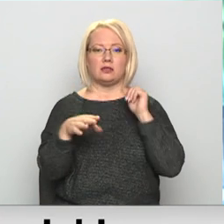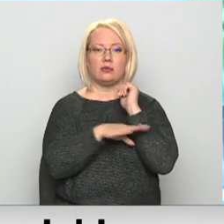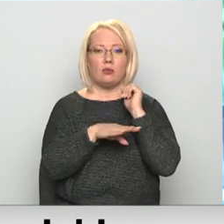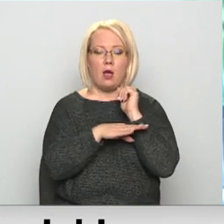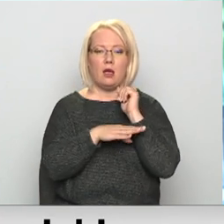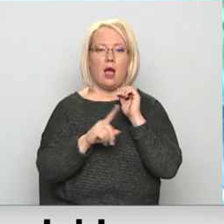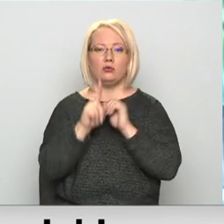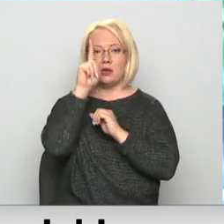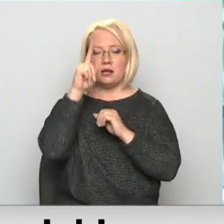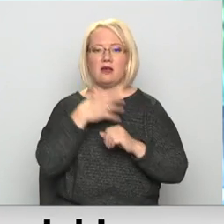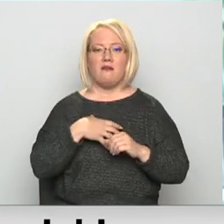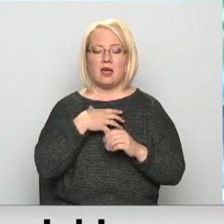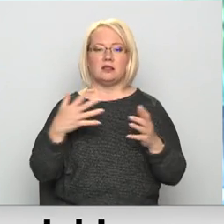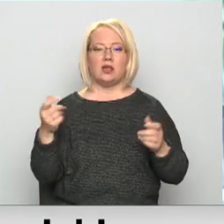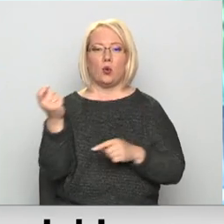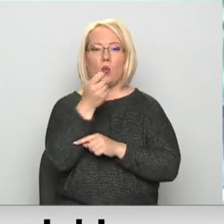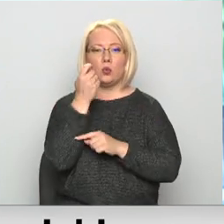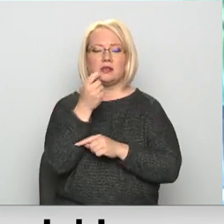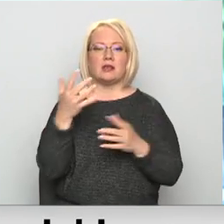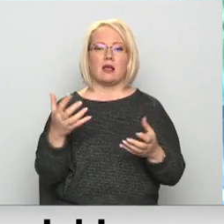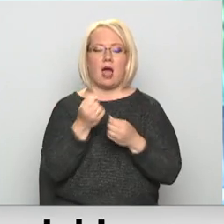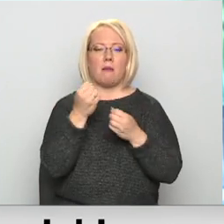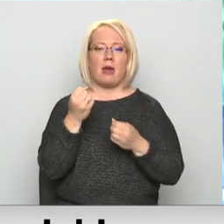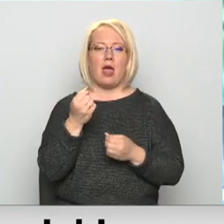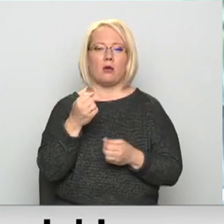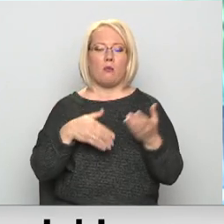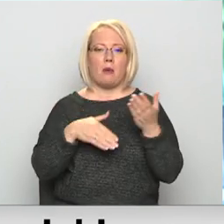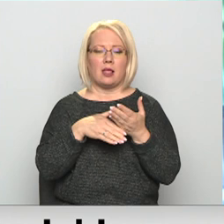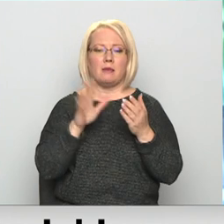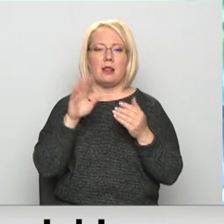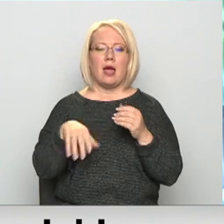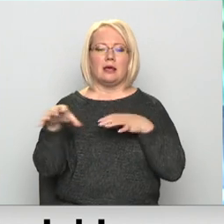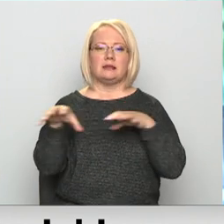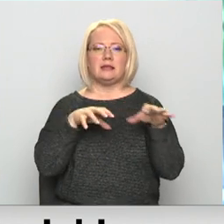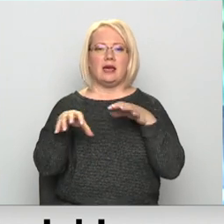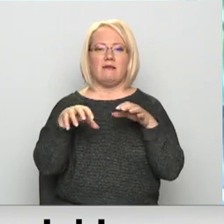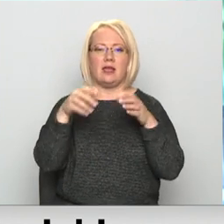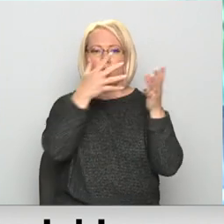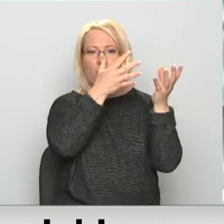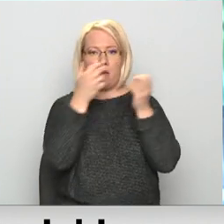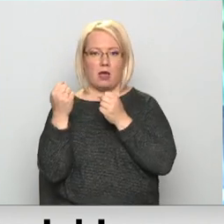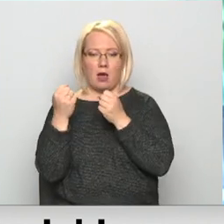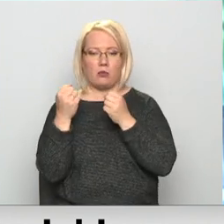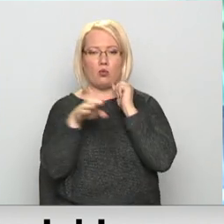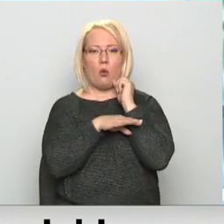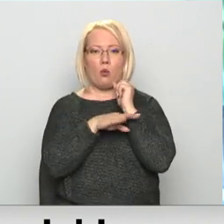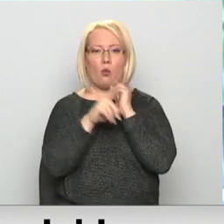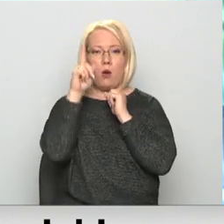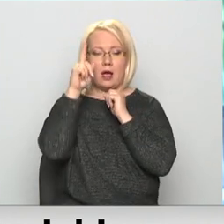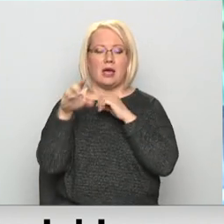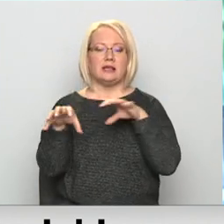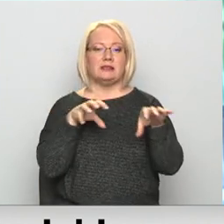vajadzīga uguns zēsai glābēja palīdzība, lai dzīvnieku noceltu no koka. Jo kaķi diezgan labi paši ar